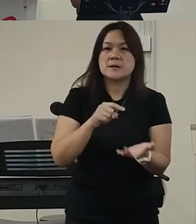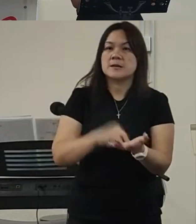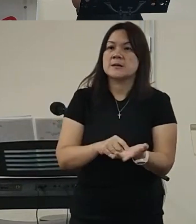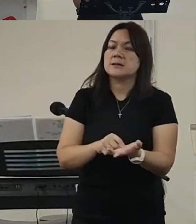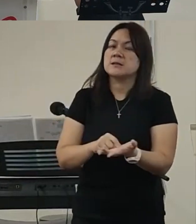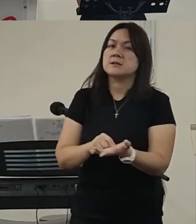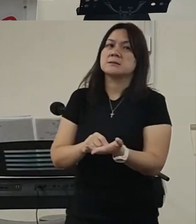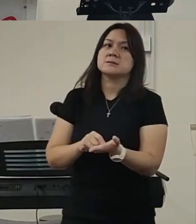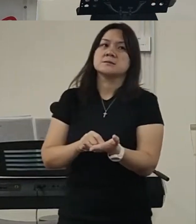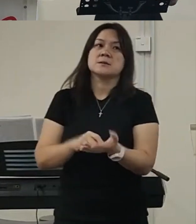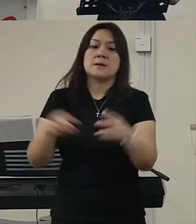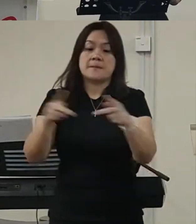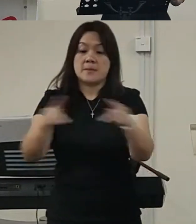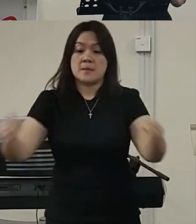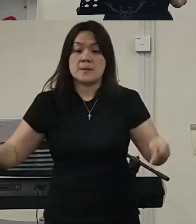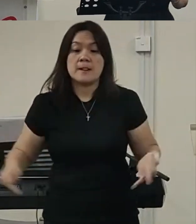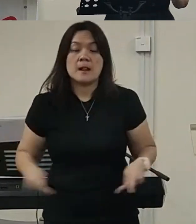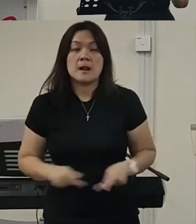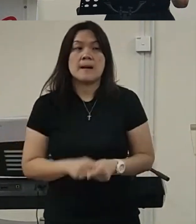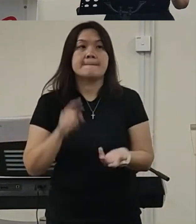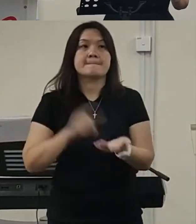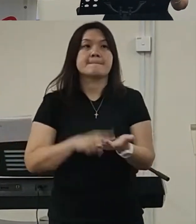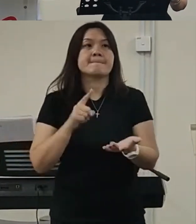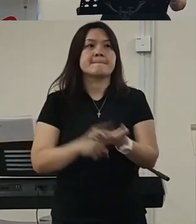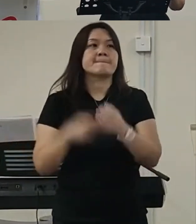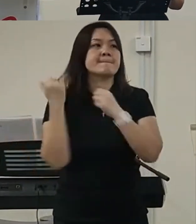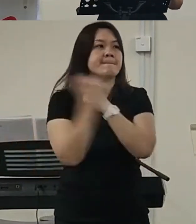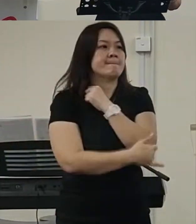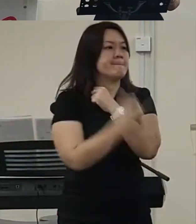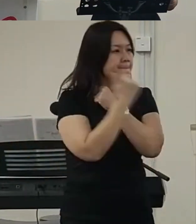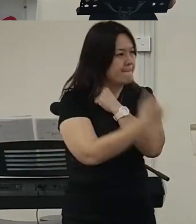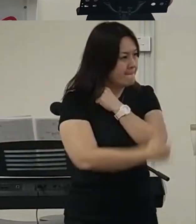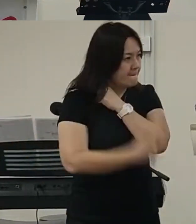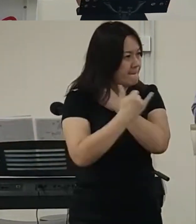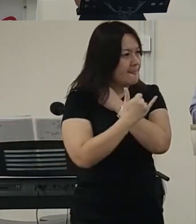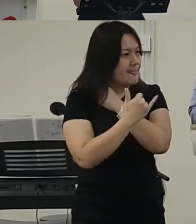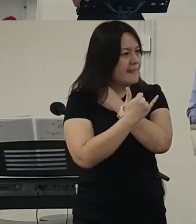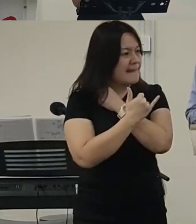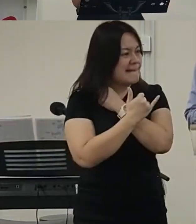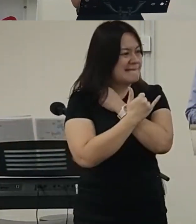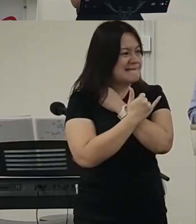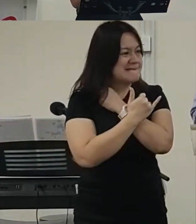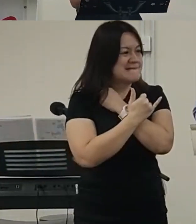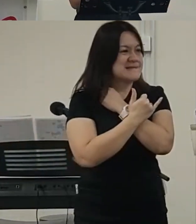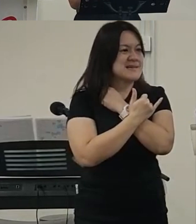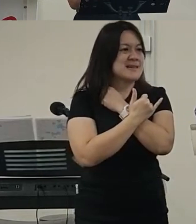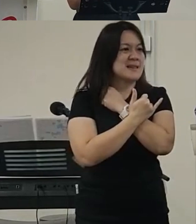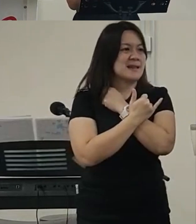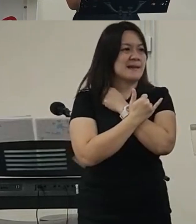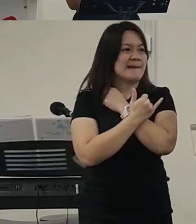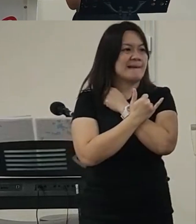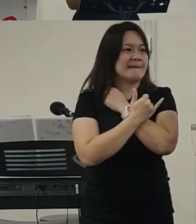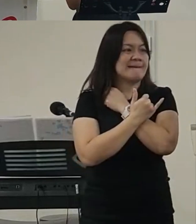祂要告诉我们的教会那么祂要告诉这个城市然后也要告诉这万国这世界